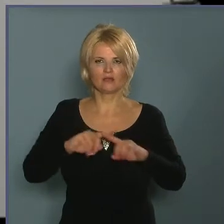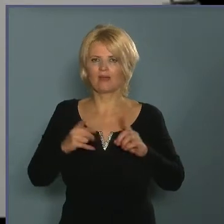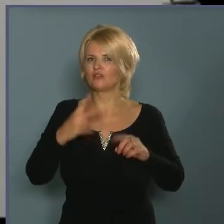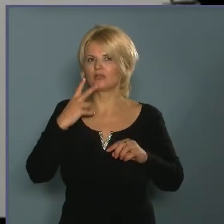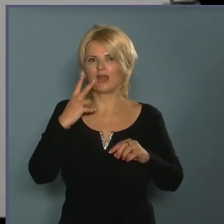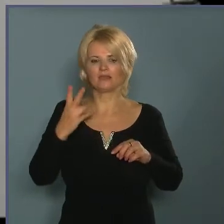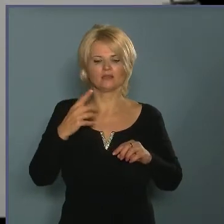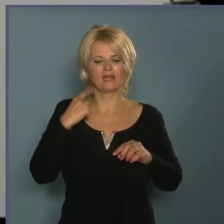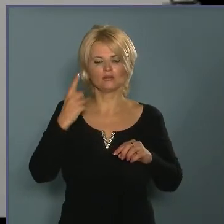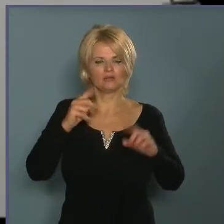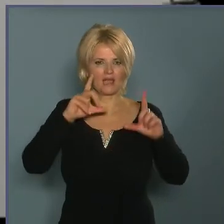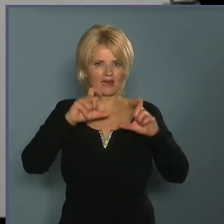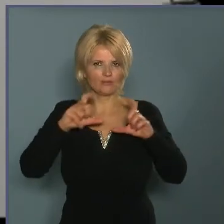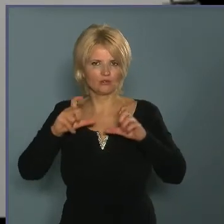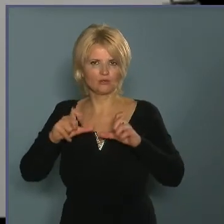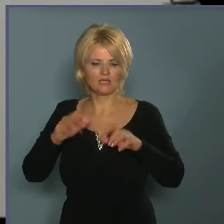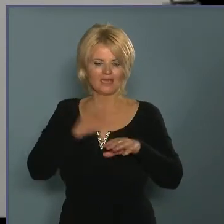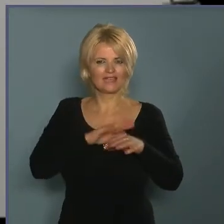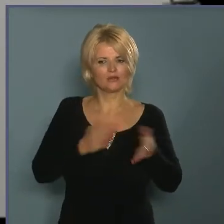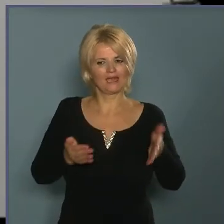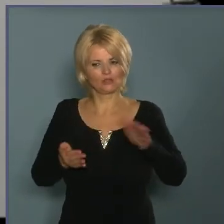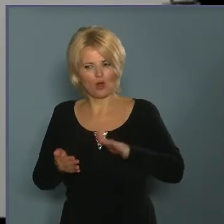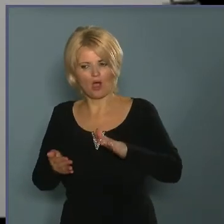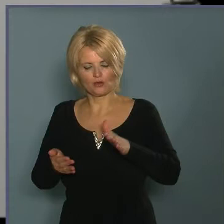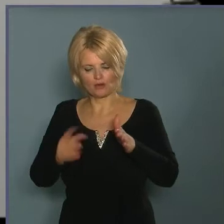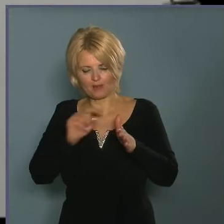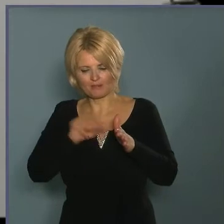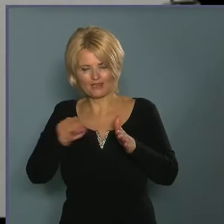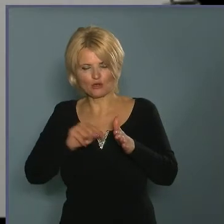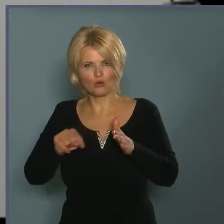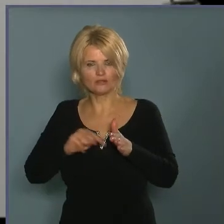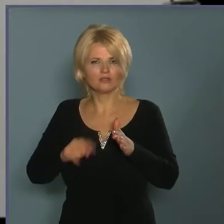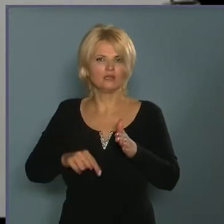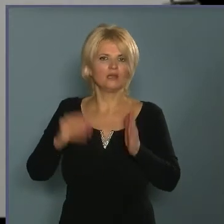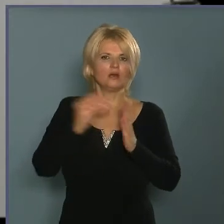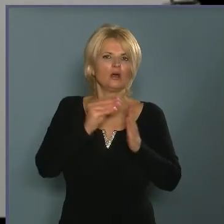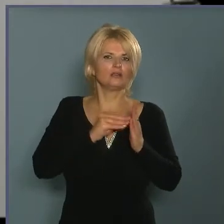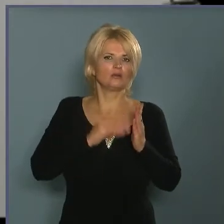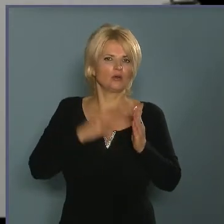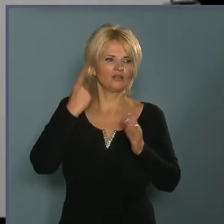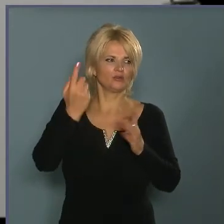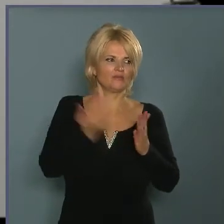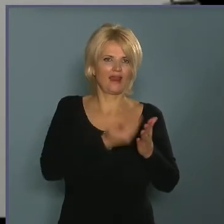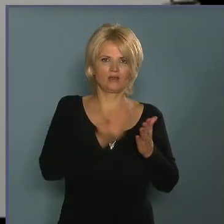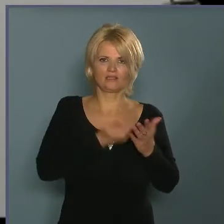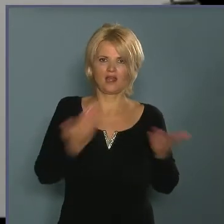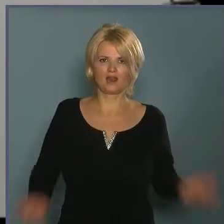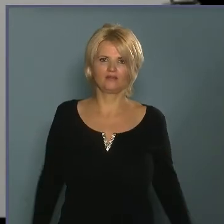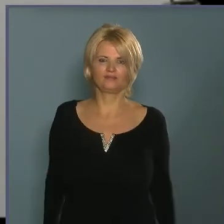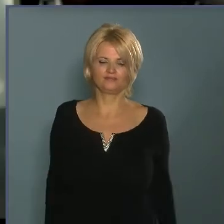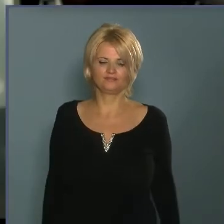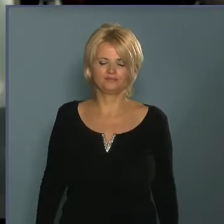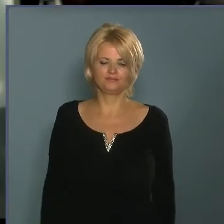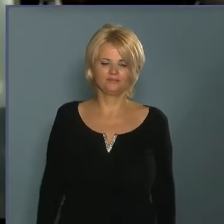tudják rögzíteni, takarjuk a kezünkkel, sállal, bármivel, hiszen ezekkel az adatokkal ugyanúgy vissza tudnak élni, hát ott esetben.